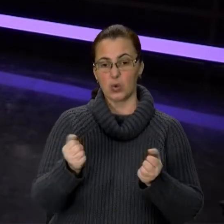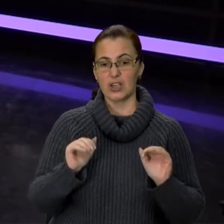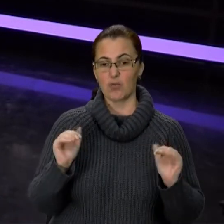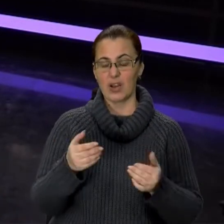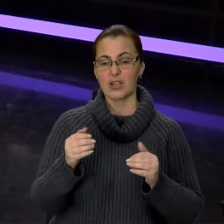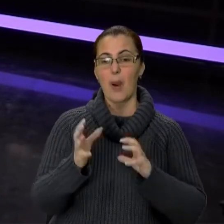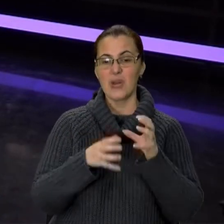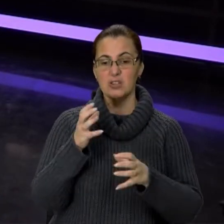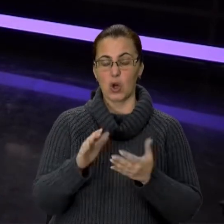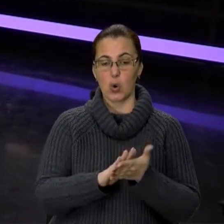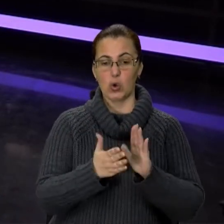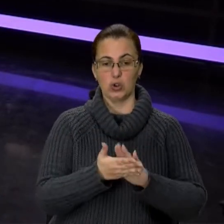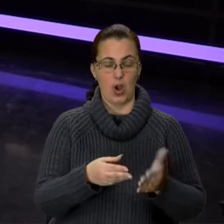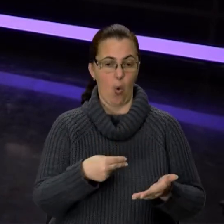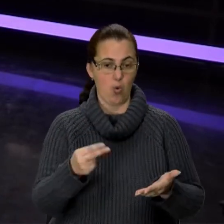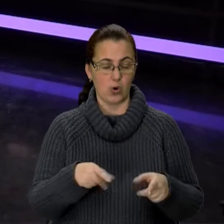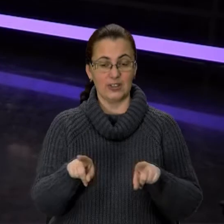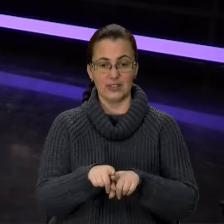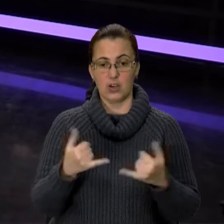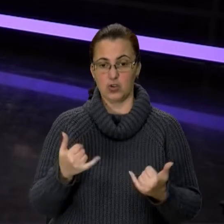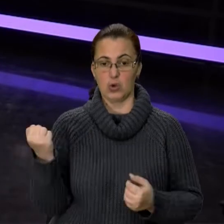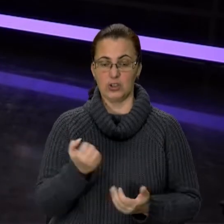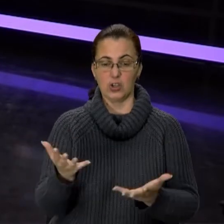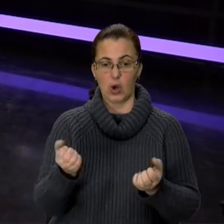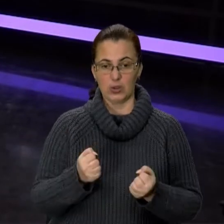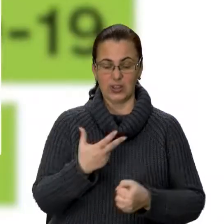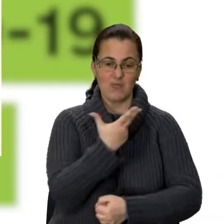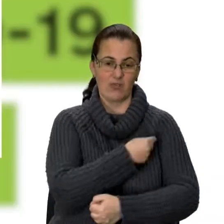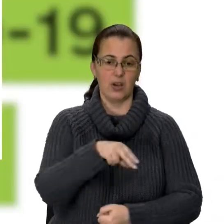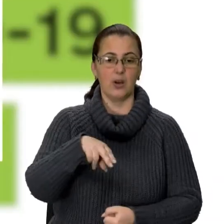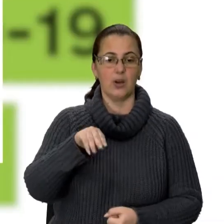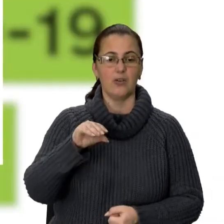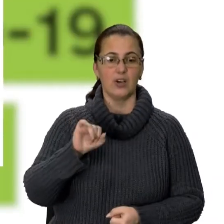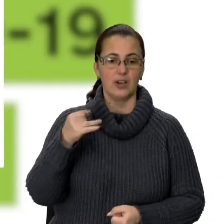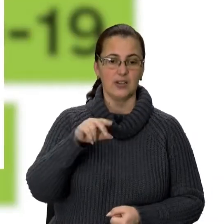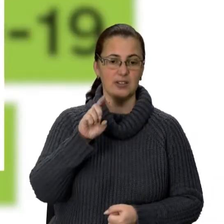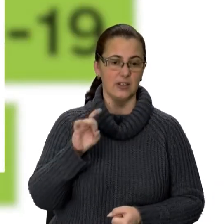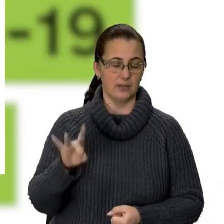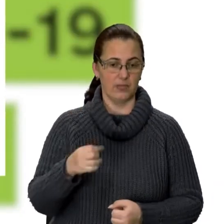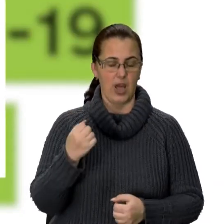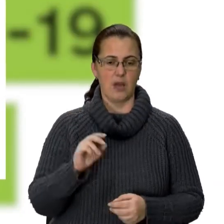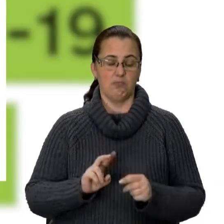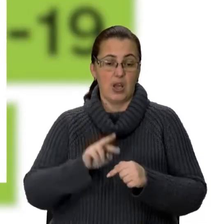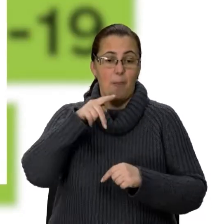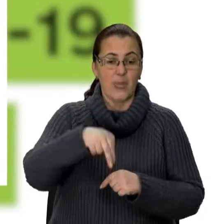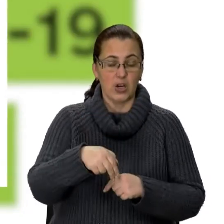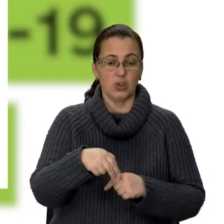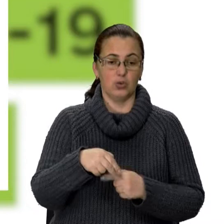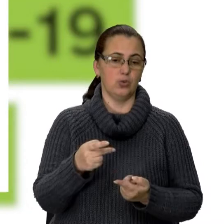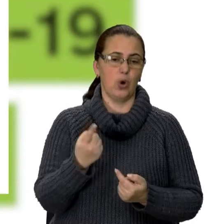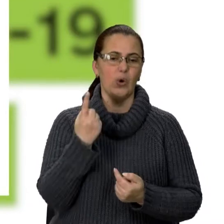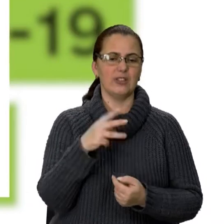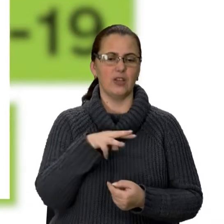міжнародних угод. Так, цього тижня отримали чергову партію вакцини Pfizer. І перетнули по значку в один мільйон щеплень від